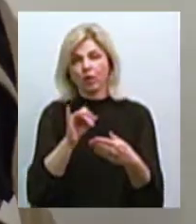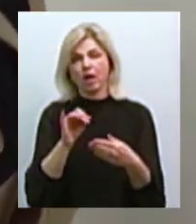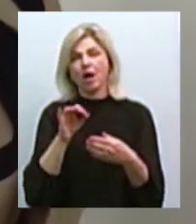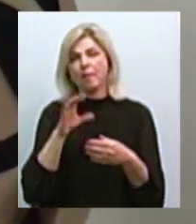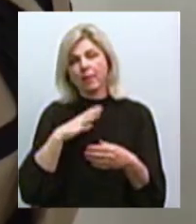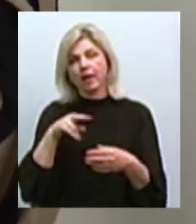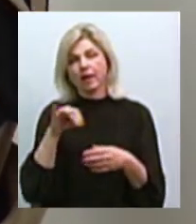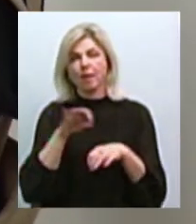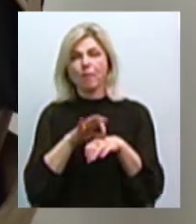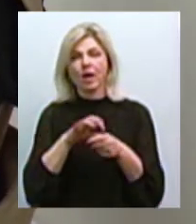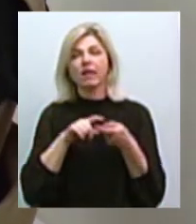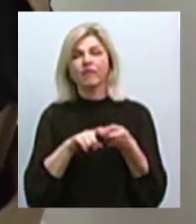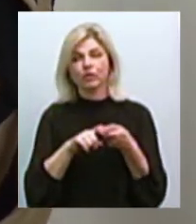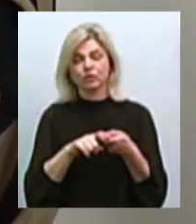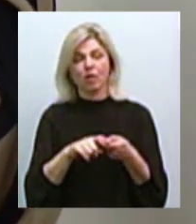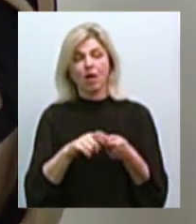Показники у нормі.